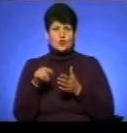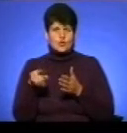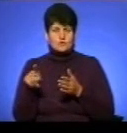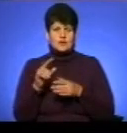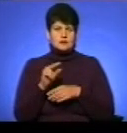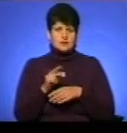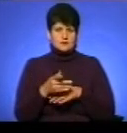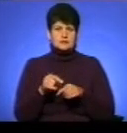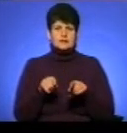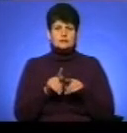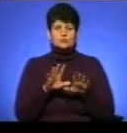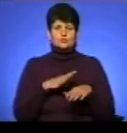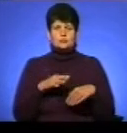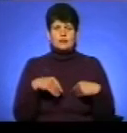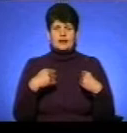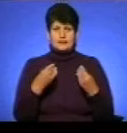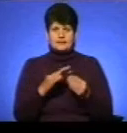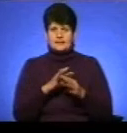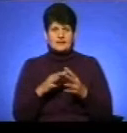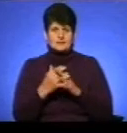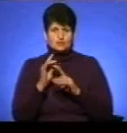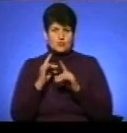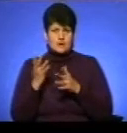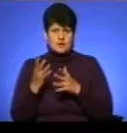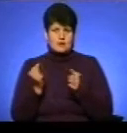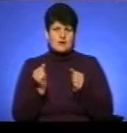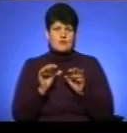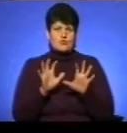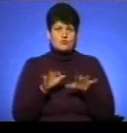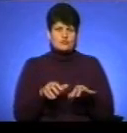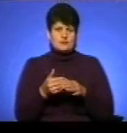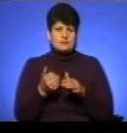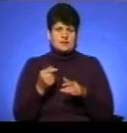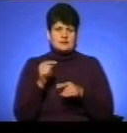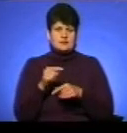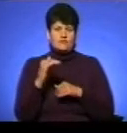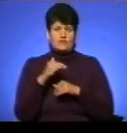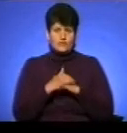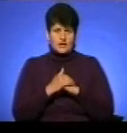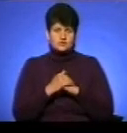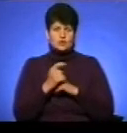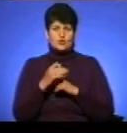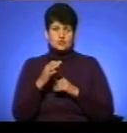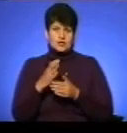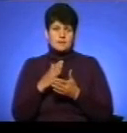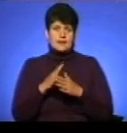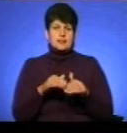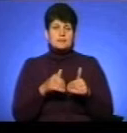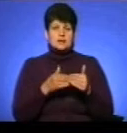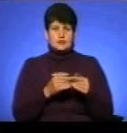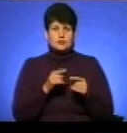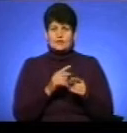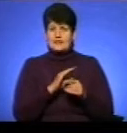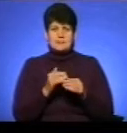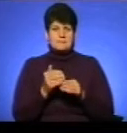Також воно було передане не в сільську раду, а до голови напередодні вечорі, хоча мали би передати його не